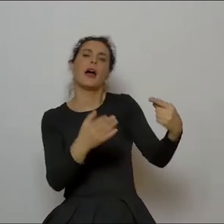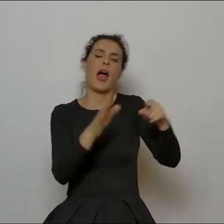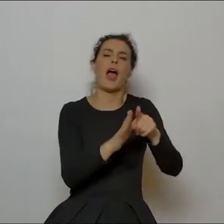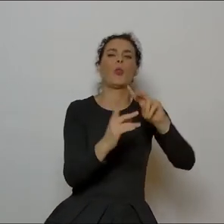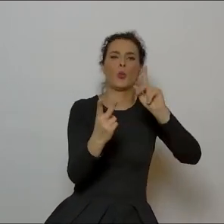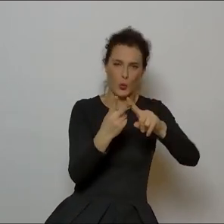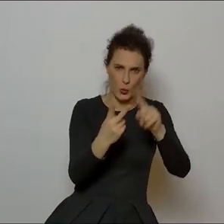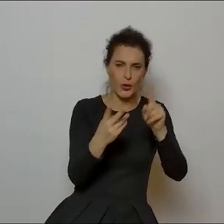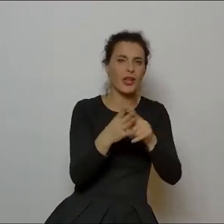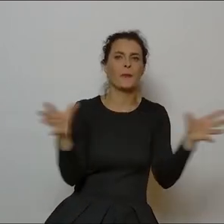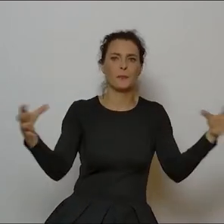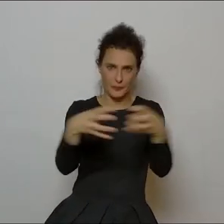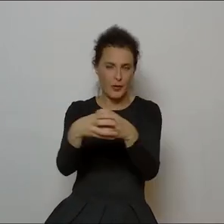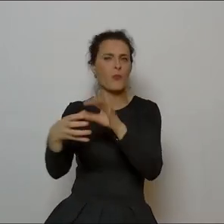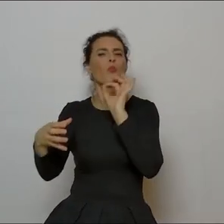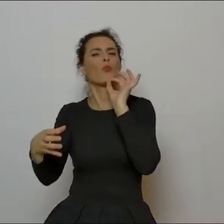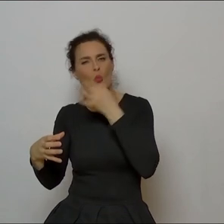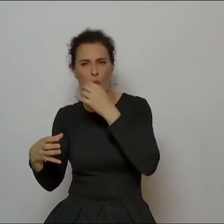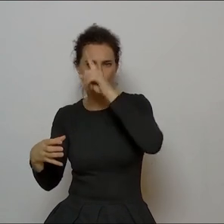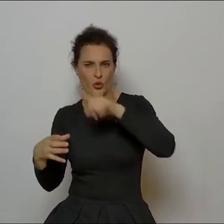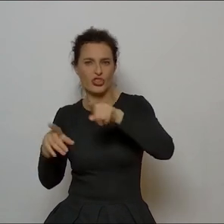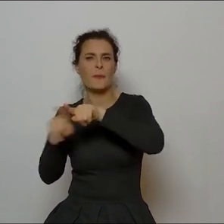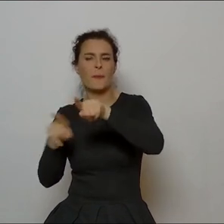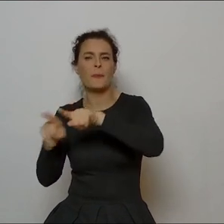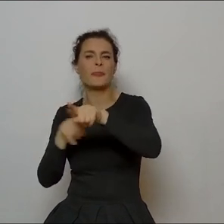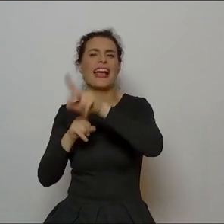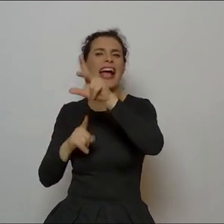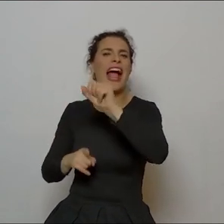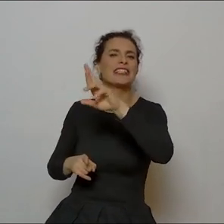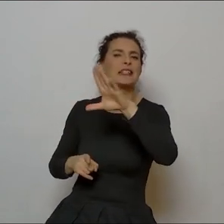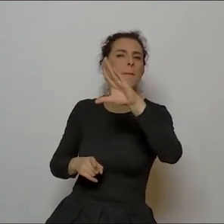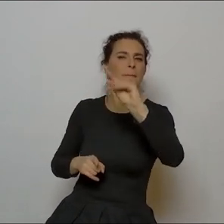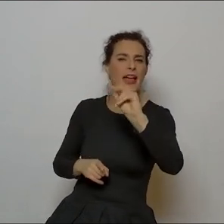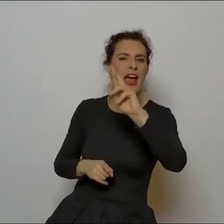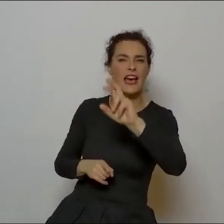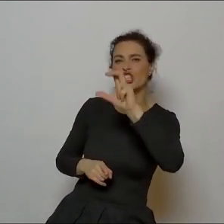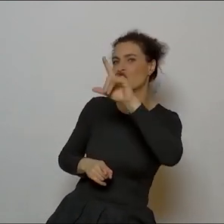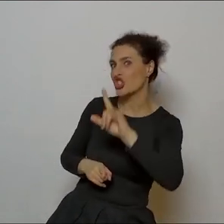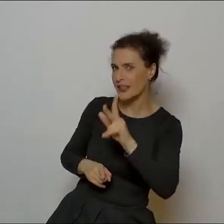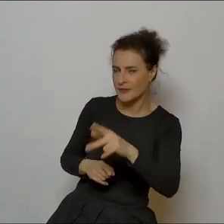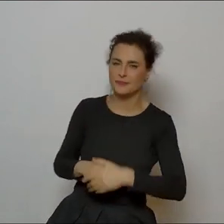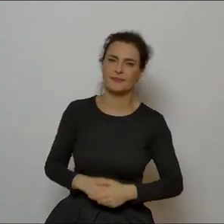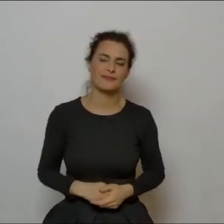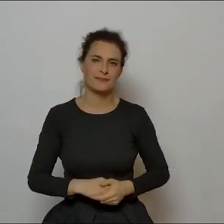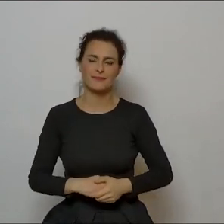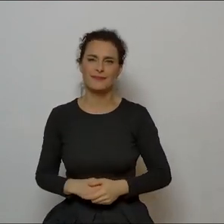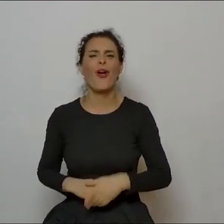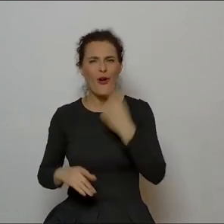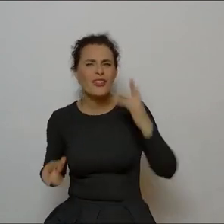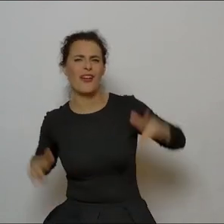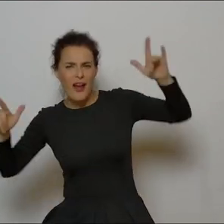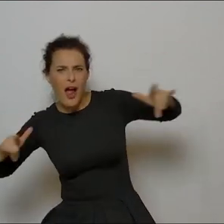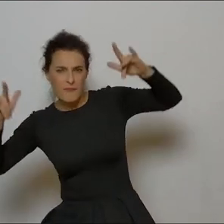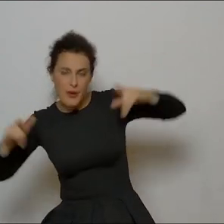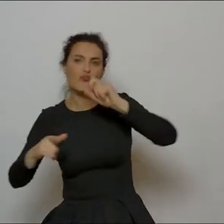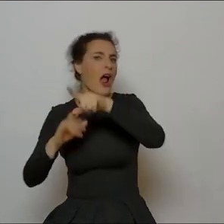bardzo młodymi i bardzo zdolnymi braćmi Kacperczyk, którzy są takim, oni są raperami, ale to nie